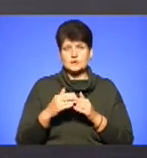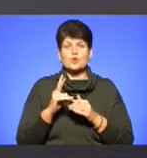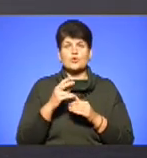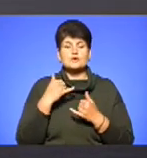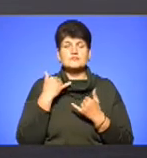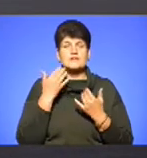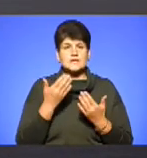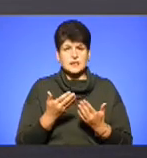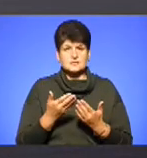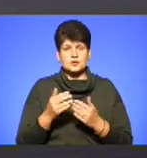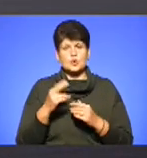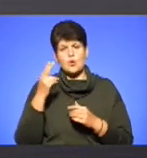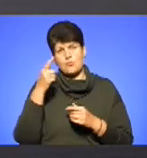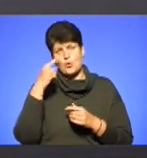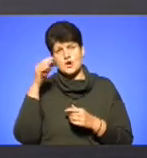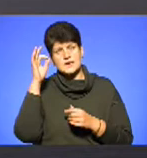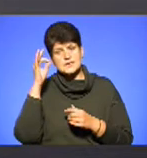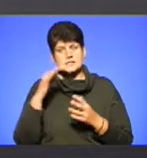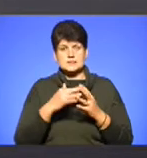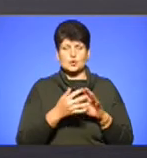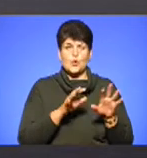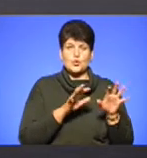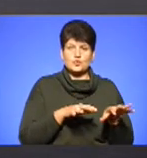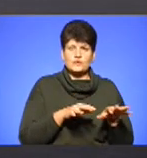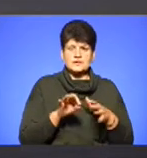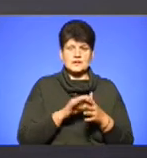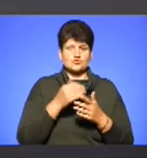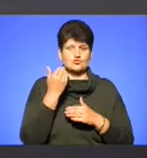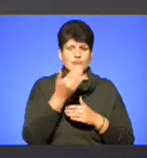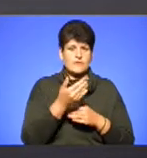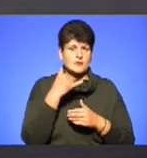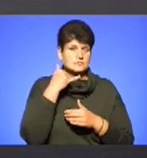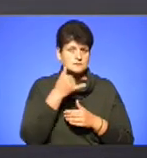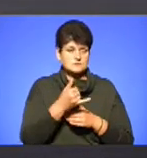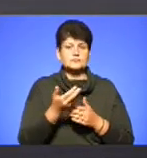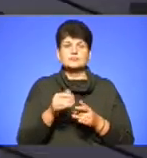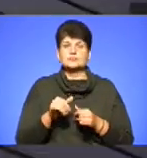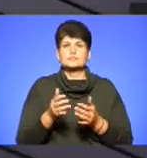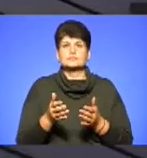в першу чергу, звертатися? До поліції, до сільського голови, чи, можливо, зразу до вас на певну гарячу лінію?